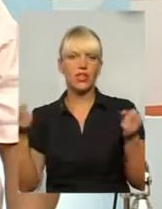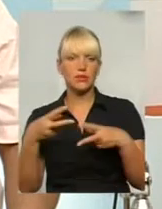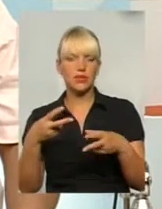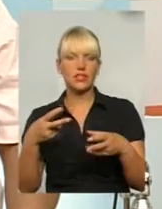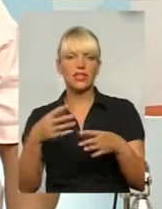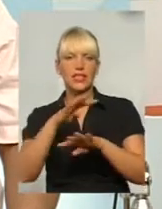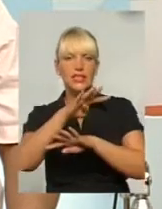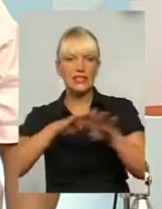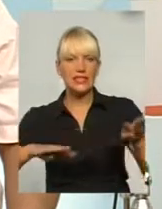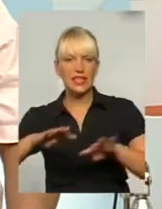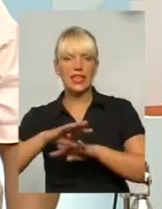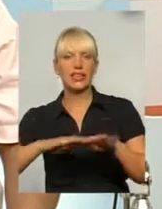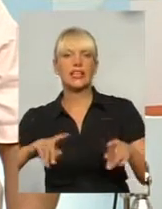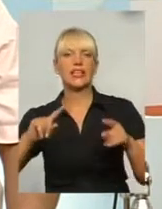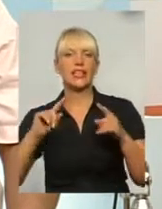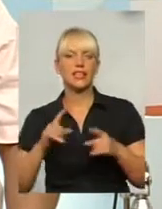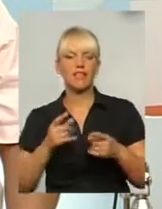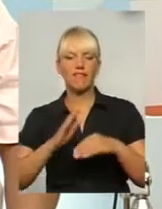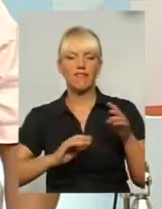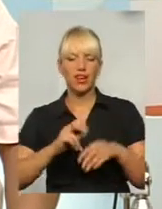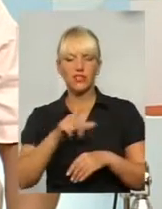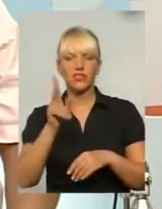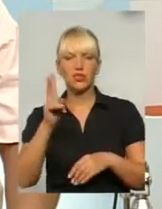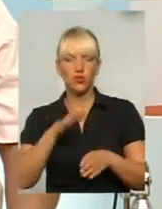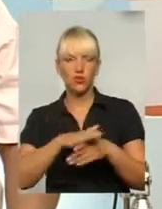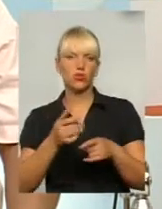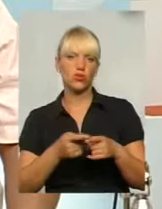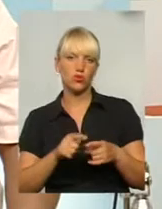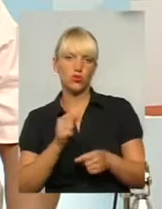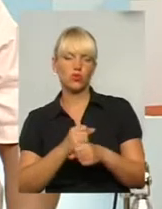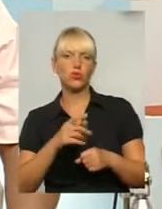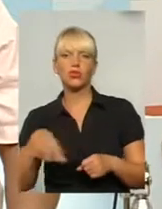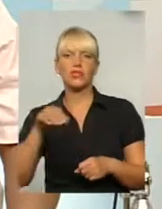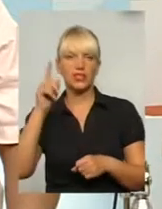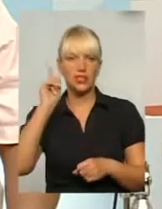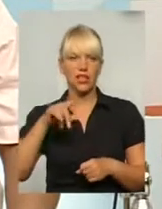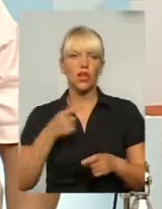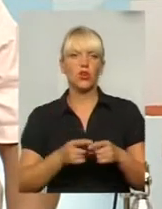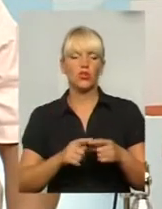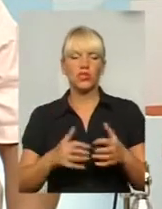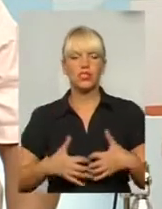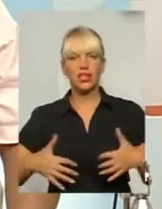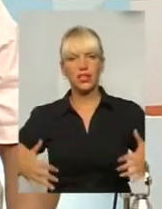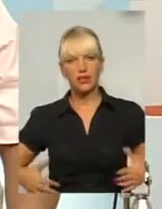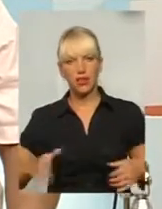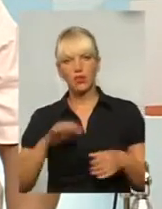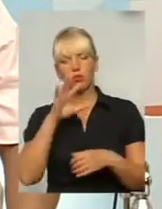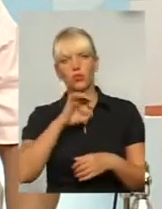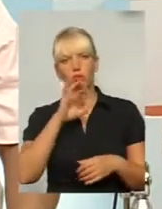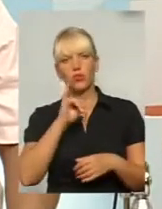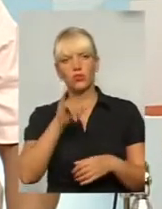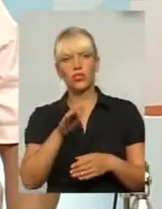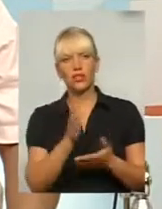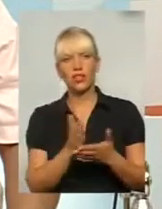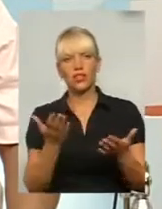фахівці, які виконують цю роботу, вони знають. Але я вам хочу сказати, що у тваринок оцих собачок, в них є